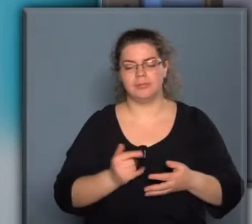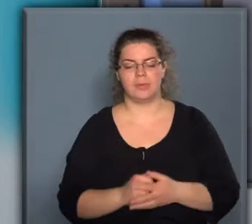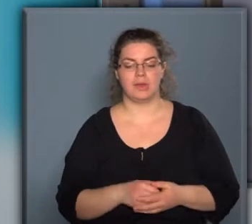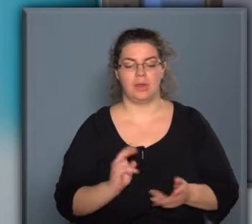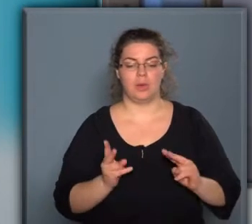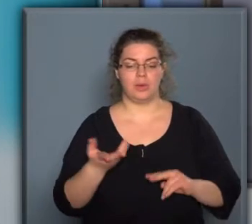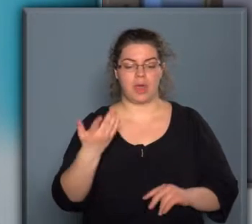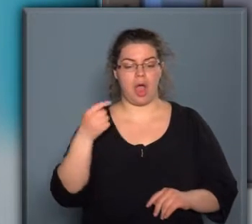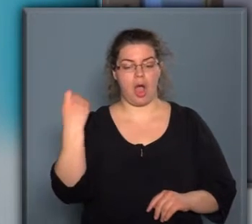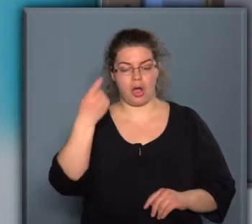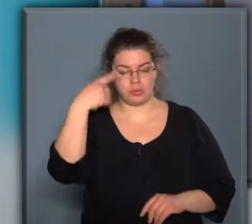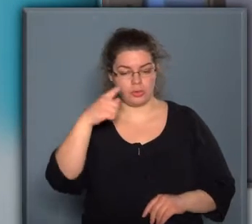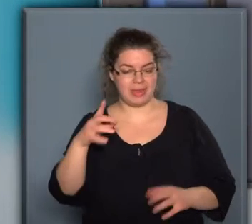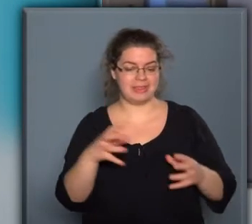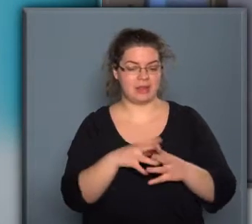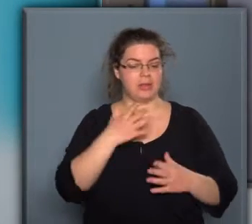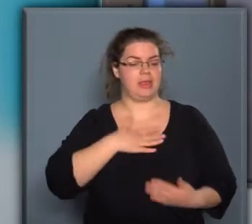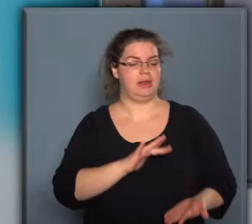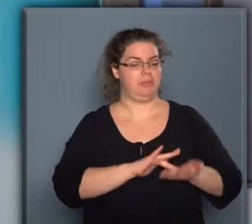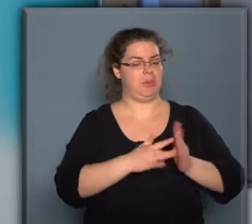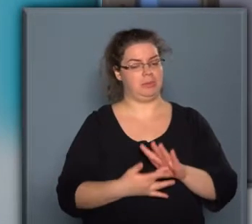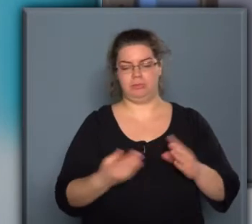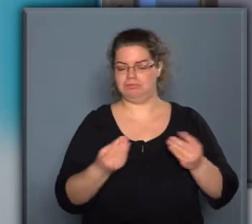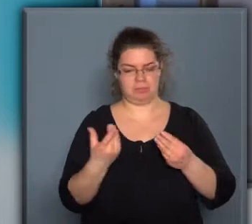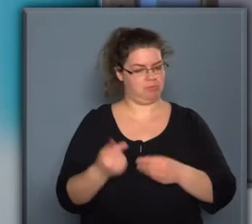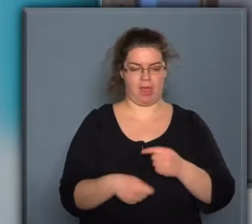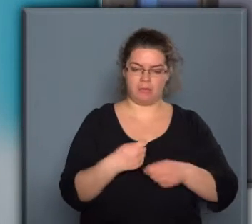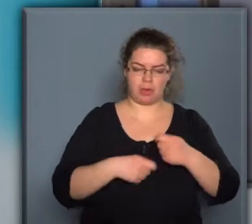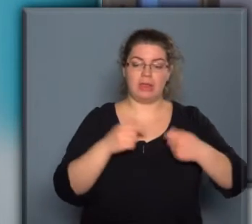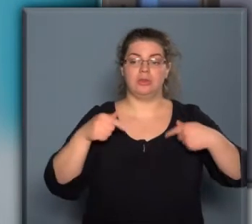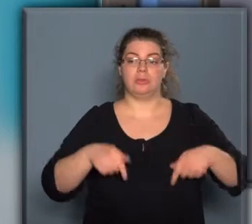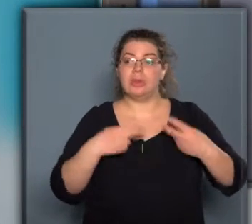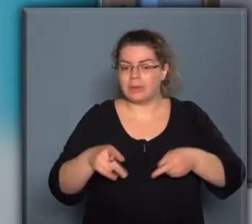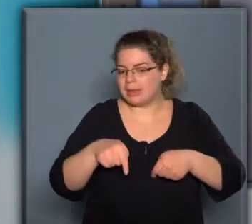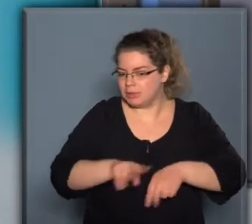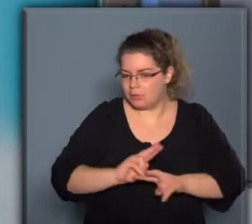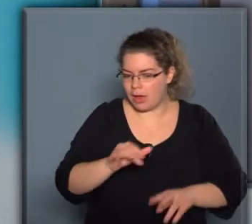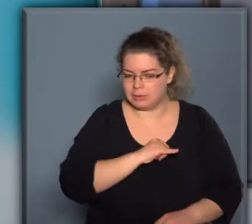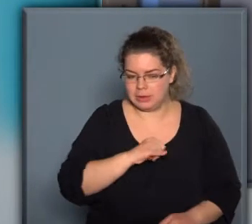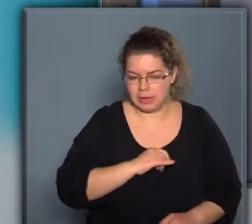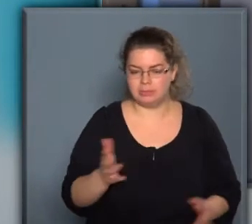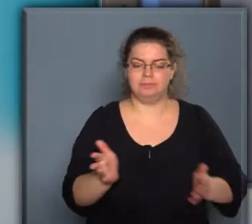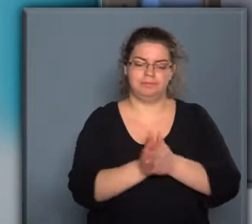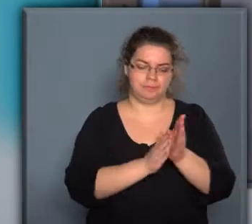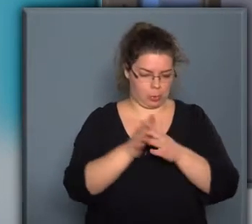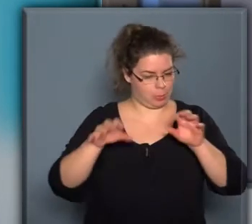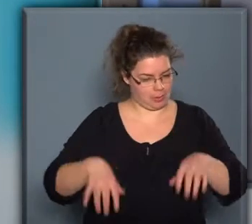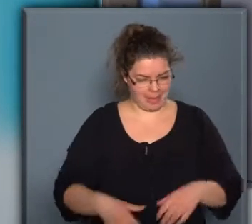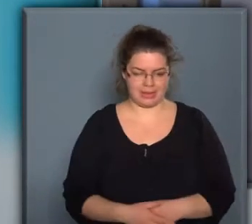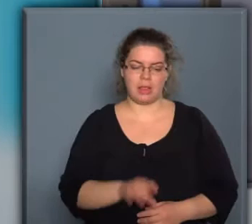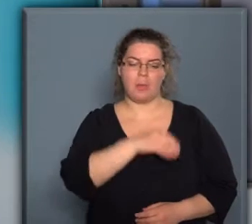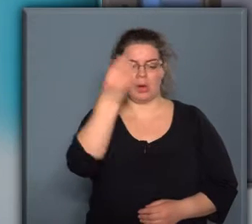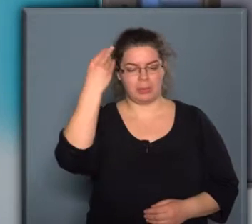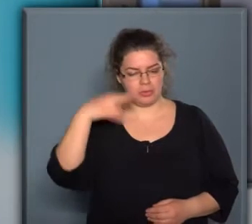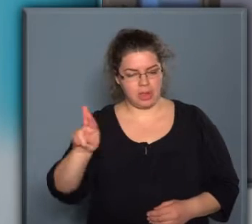a Hadtudományi Társaság úgy is szeretné megmutatni, hogy mivel foglalkozik, és miután van érdeklődés, örömmel tesszük ezt. A